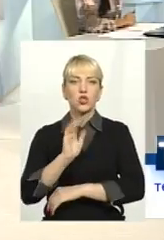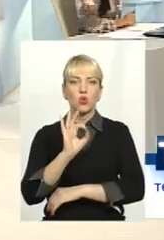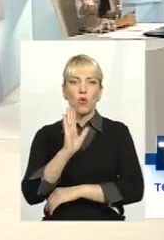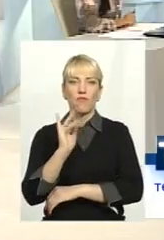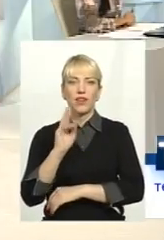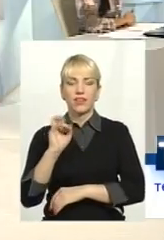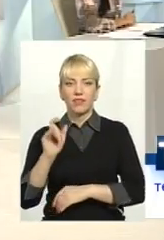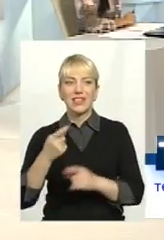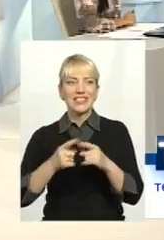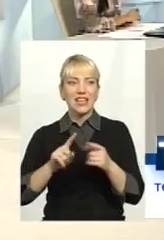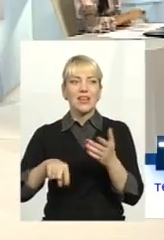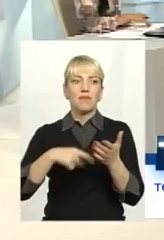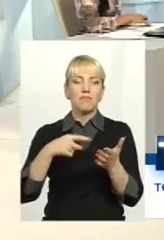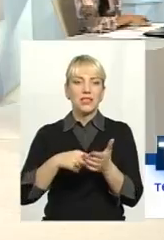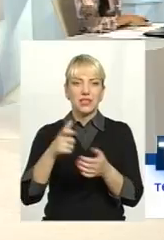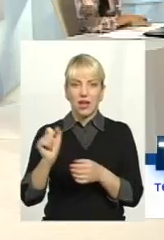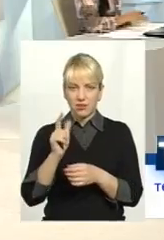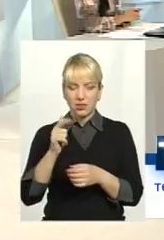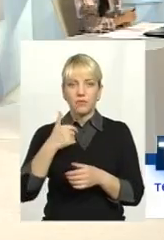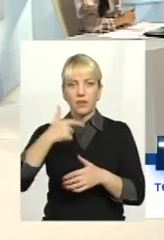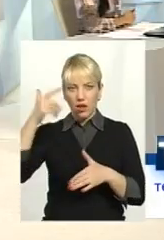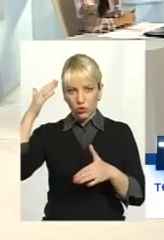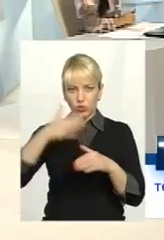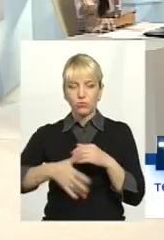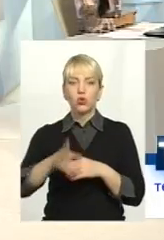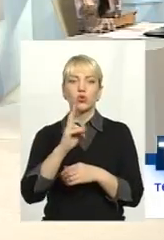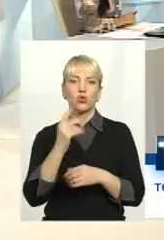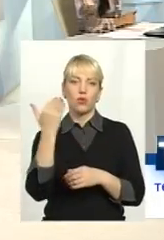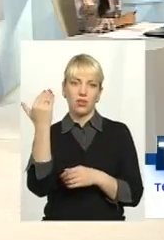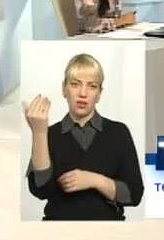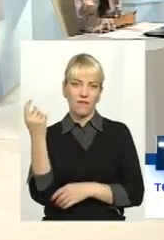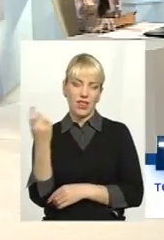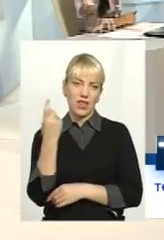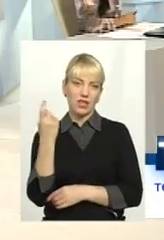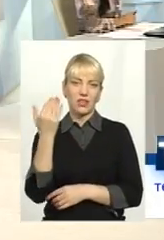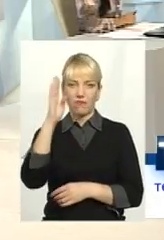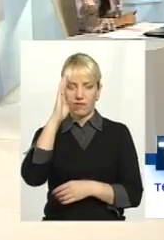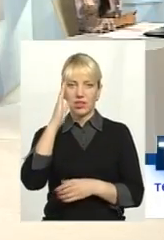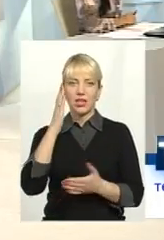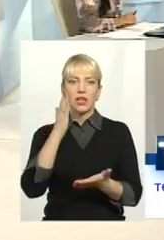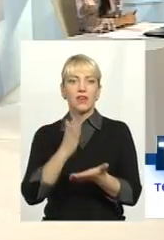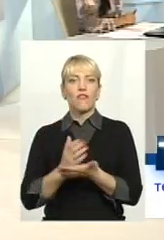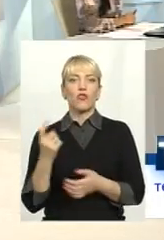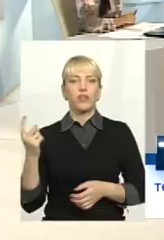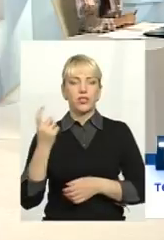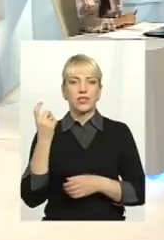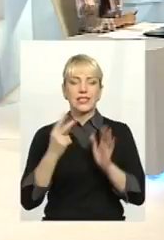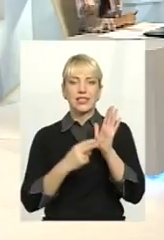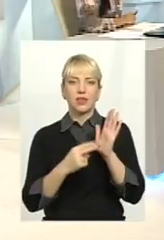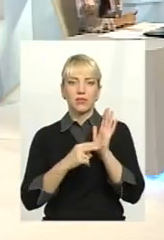Це «Міськгаз», наскільки я розумію, да, вас там. Я розумію, хто його власник. Він сьогодні володіє 70